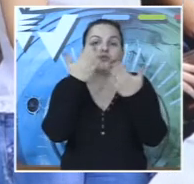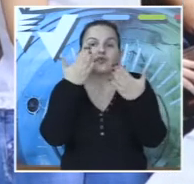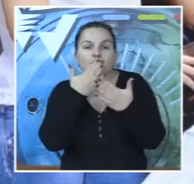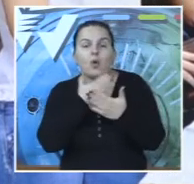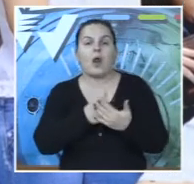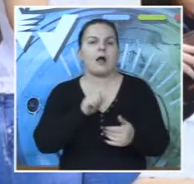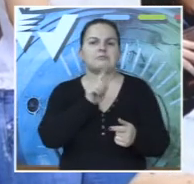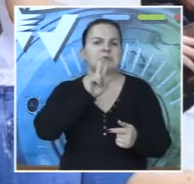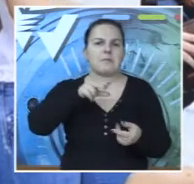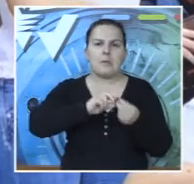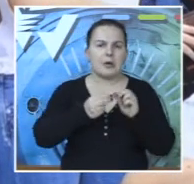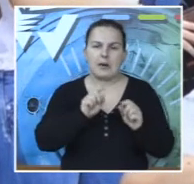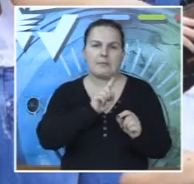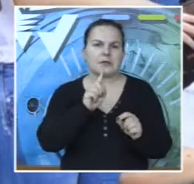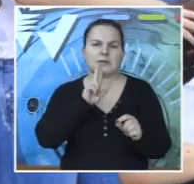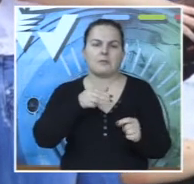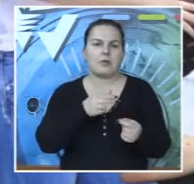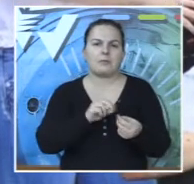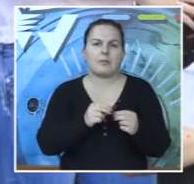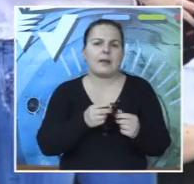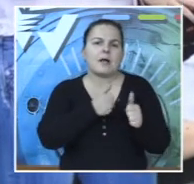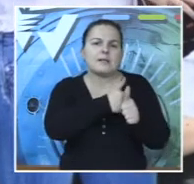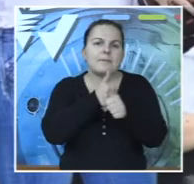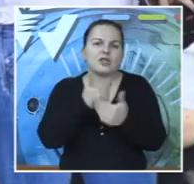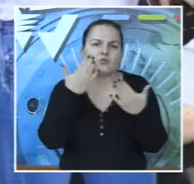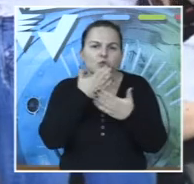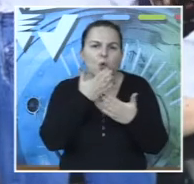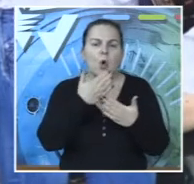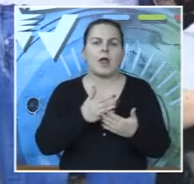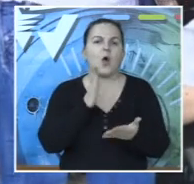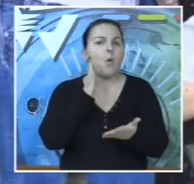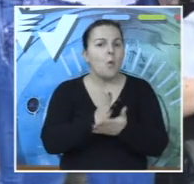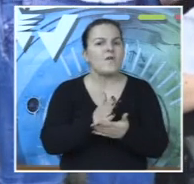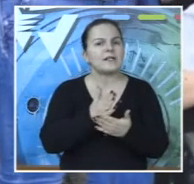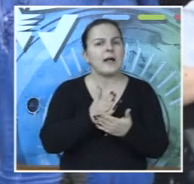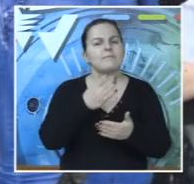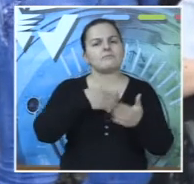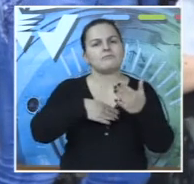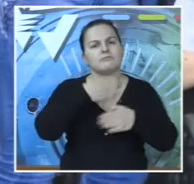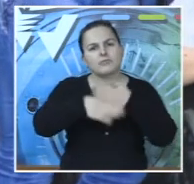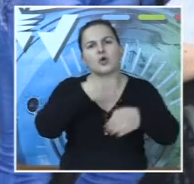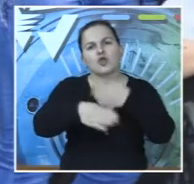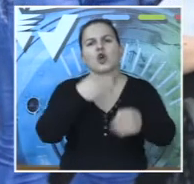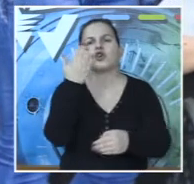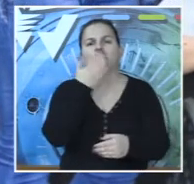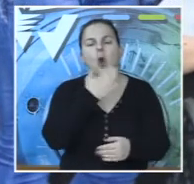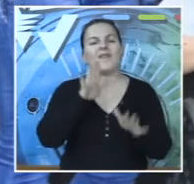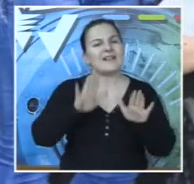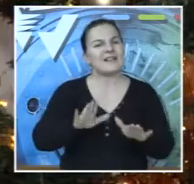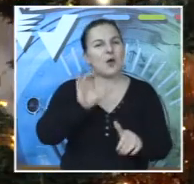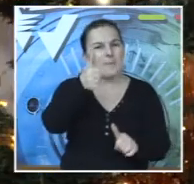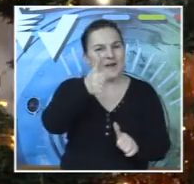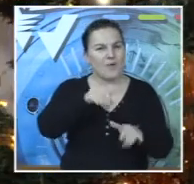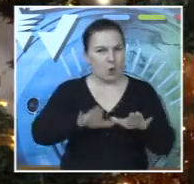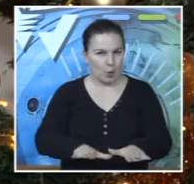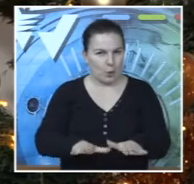samog rada, nisam imao problema sa praćenjem nastave, s tim što sam uvek kroz svoj školovanje sedeo